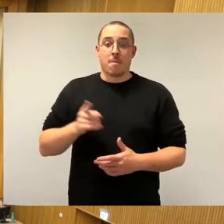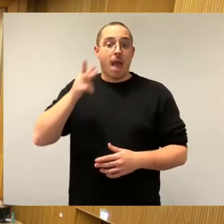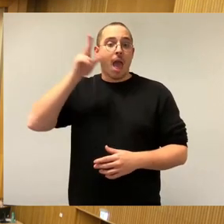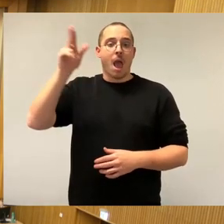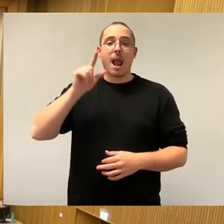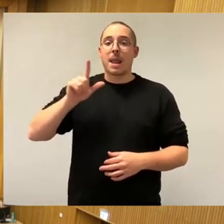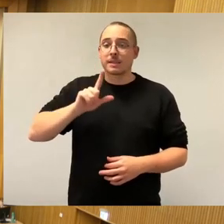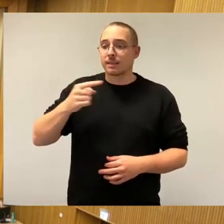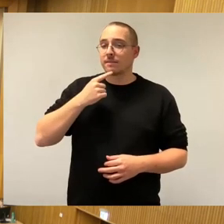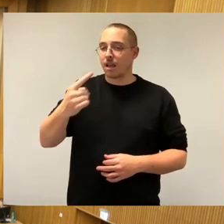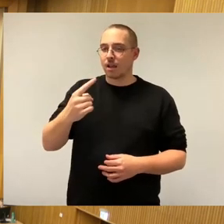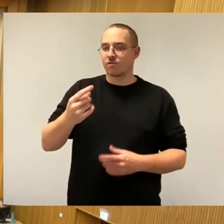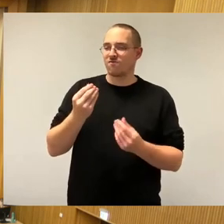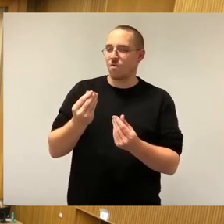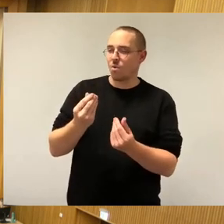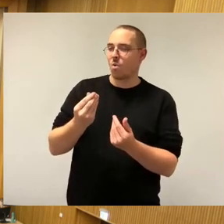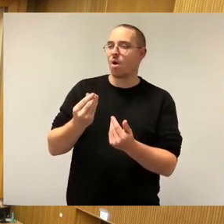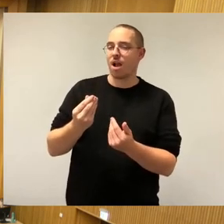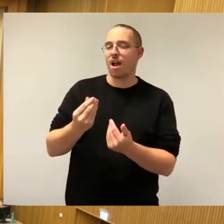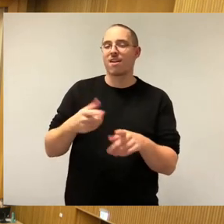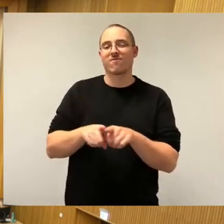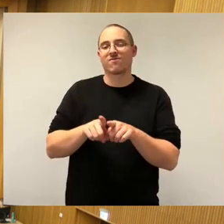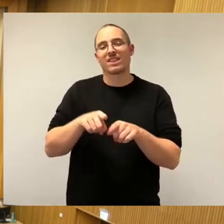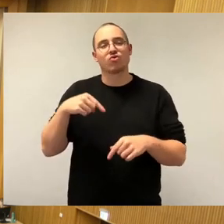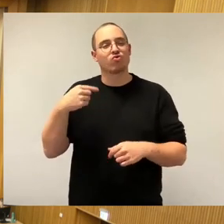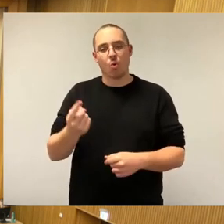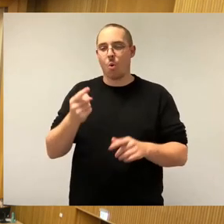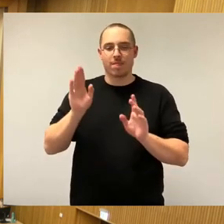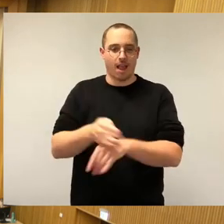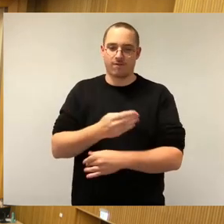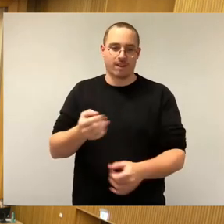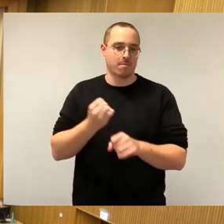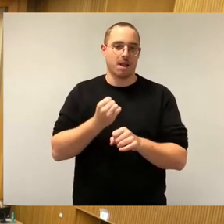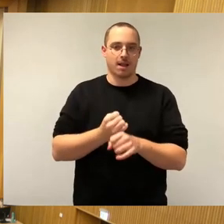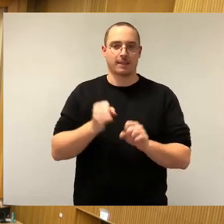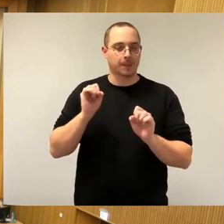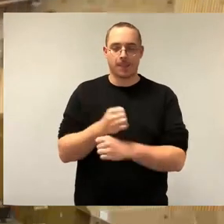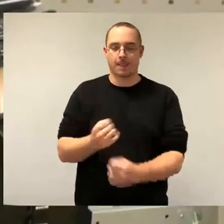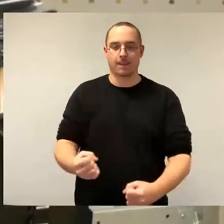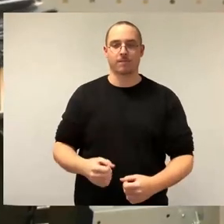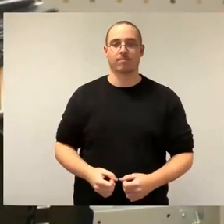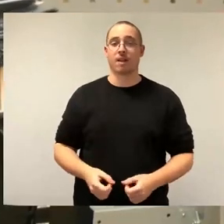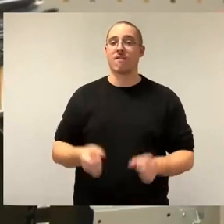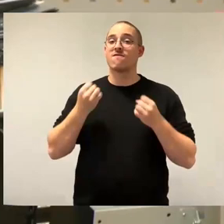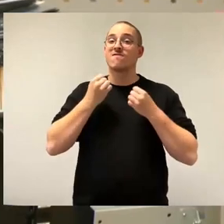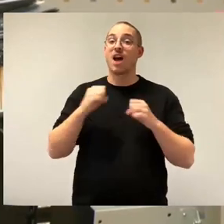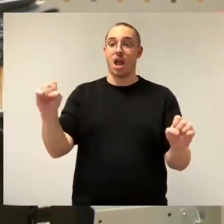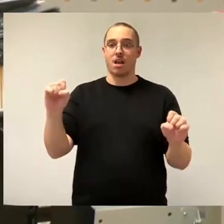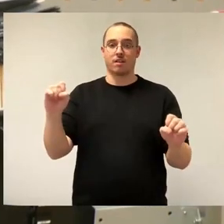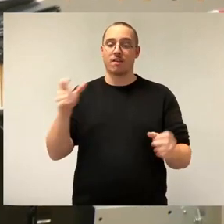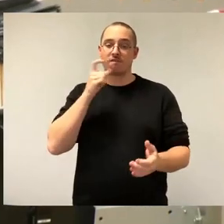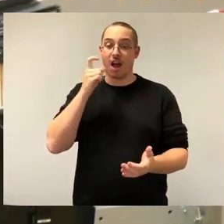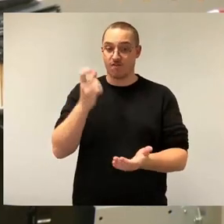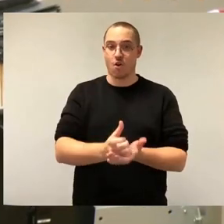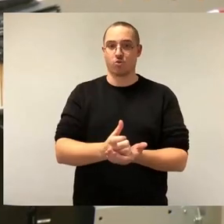Zeichen, wie es nicht sein darf und wie es nicht gehen kann. Freiheit und Verantwortung sind zwei